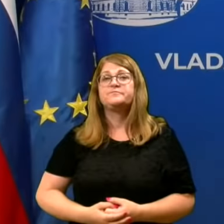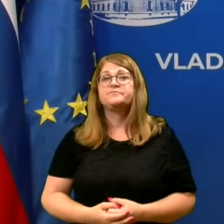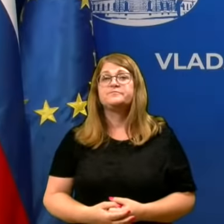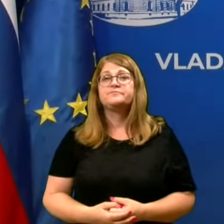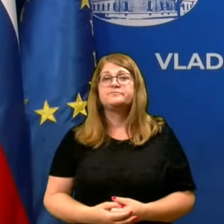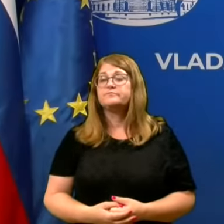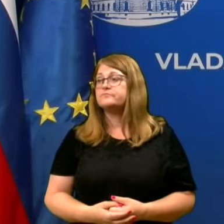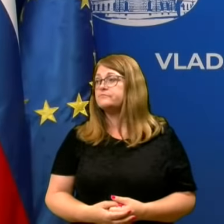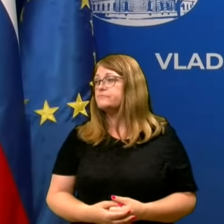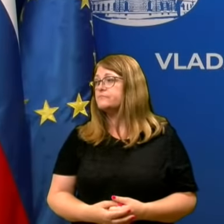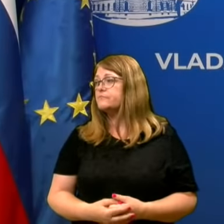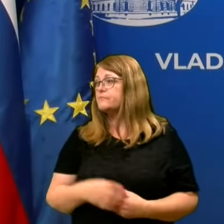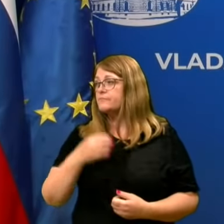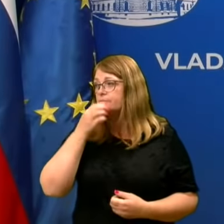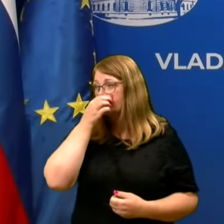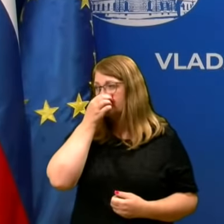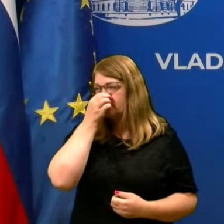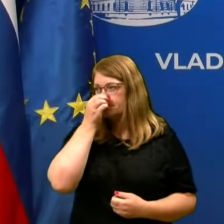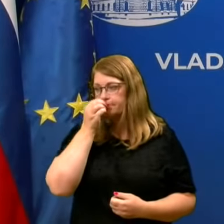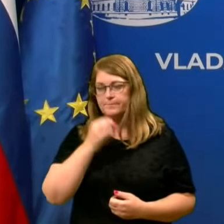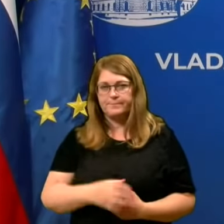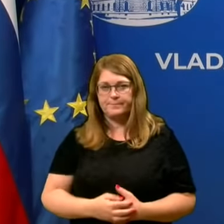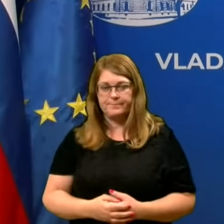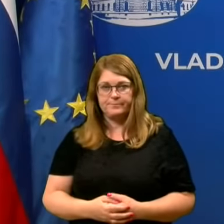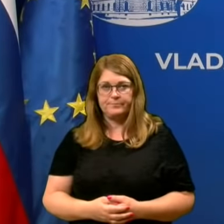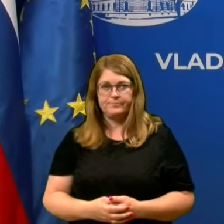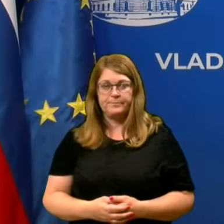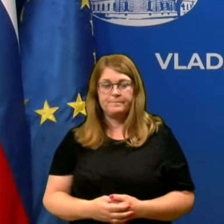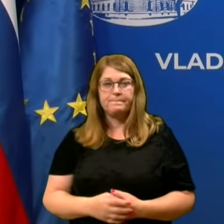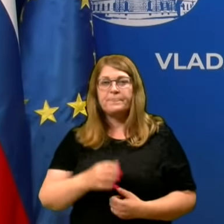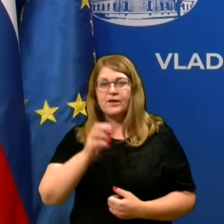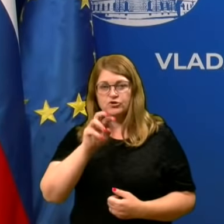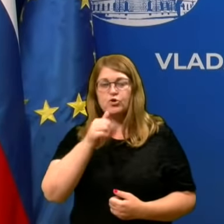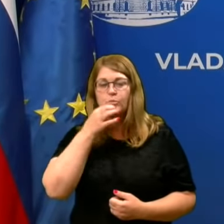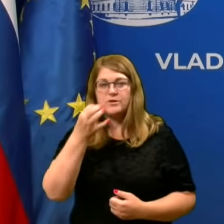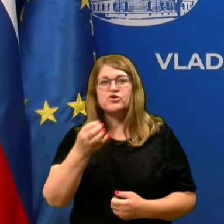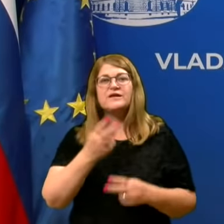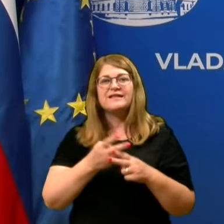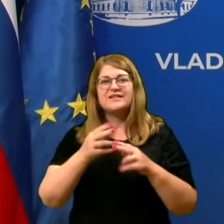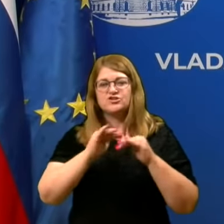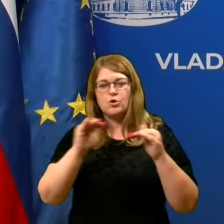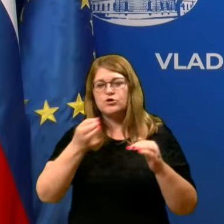Pa še bo tam na državni ravni, če se razmišljajo o karantene za zdravstvene glinomce?